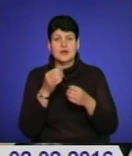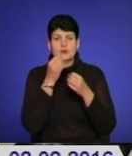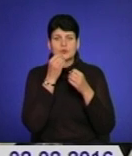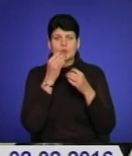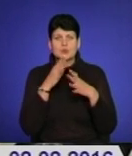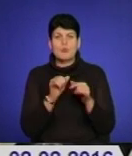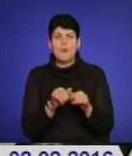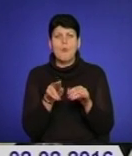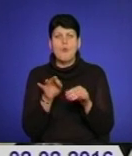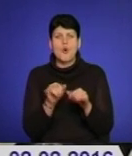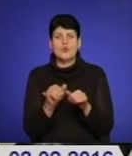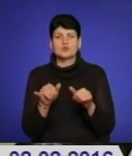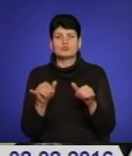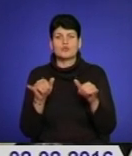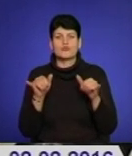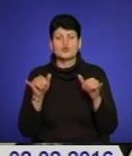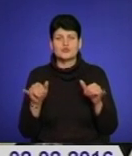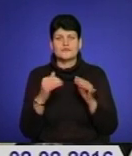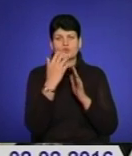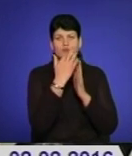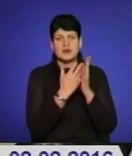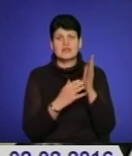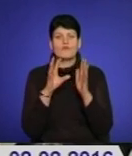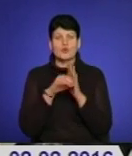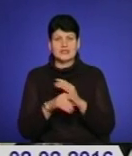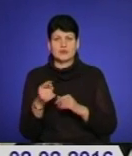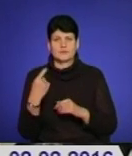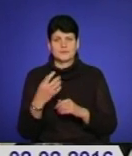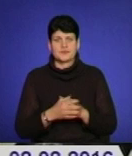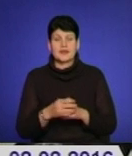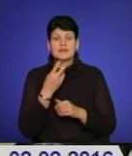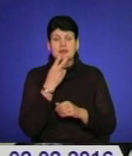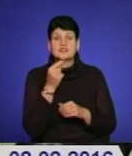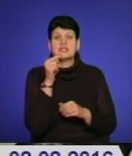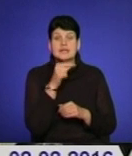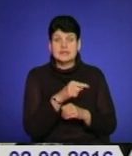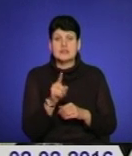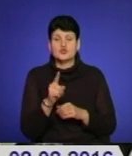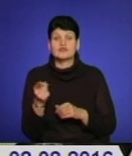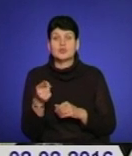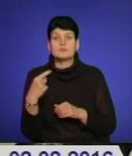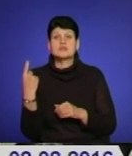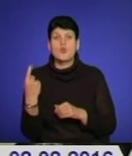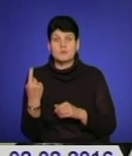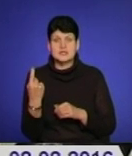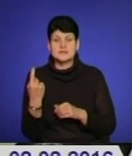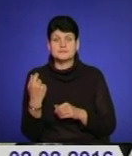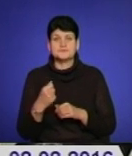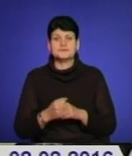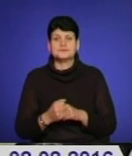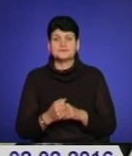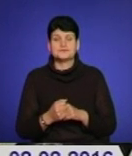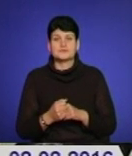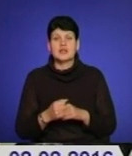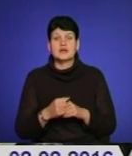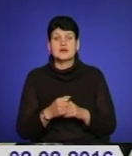ГРВІ. в цей перелік входить Тернопільська область. Зважаючи на те, що в Тернопільській області в